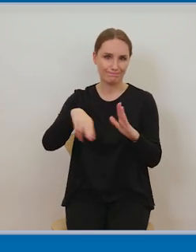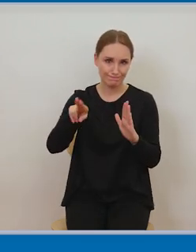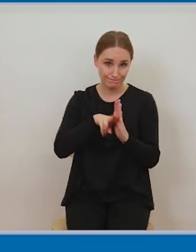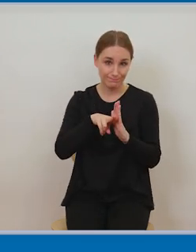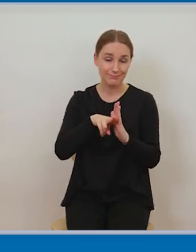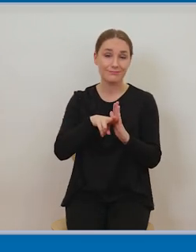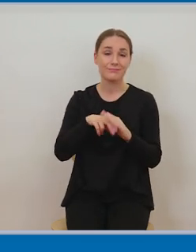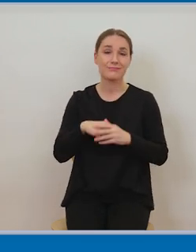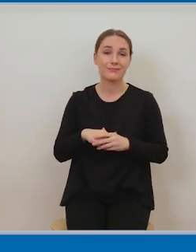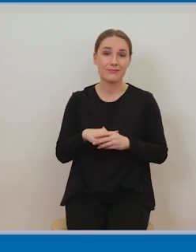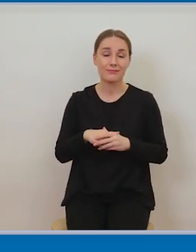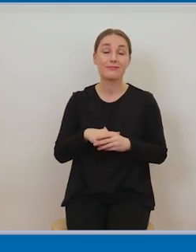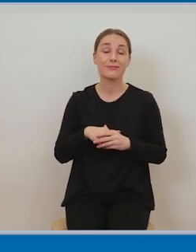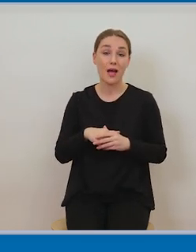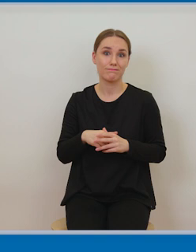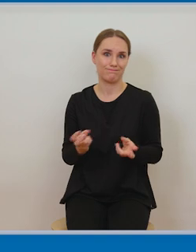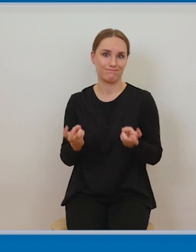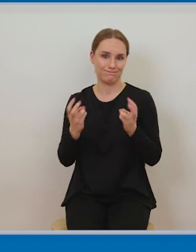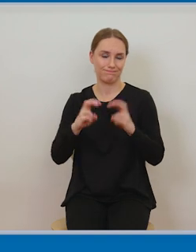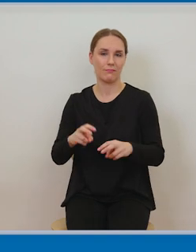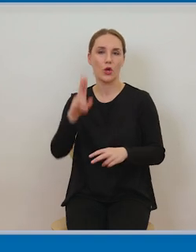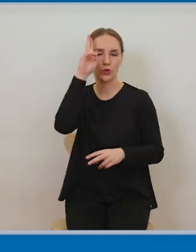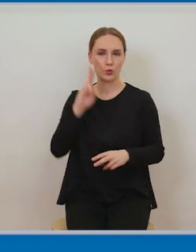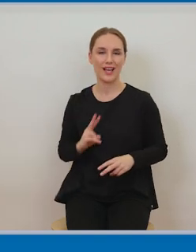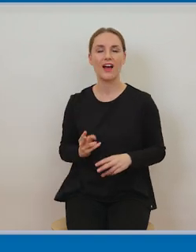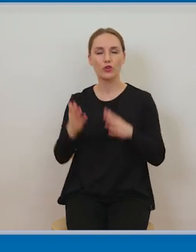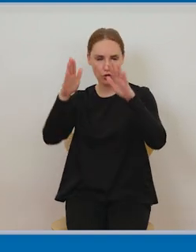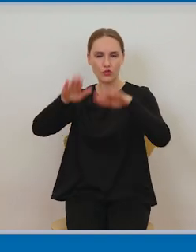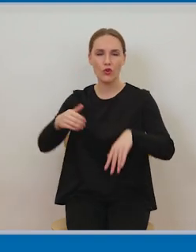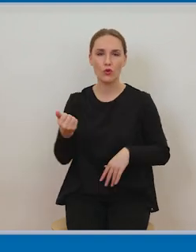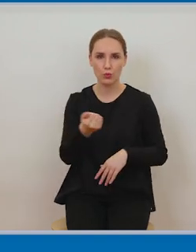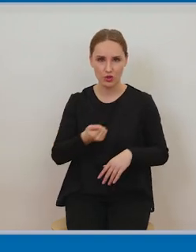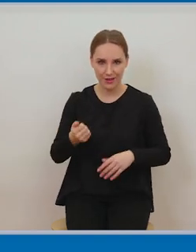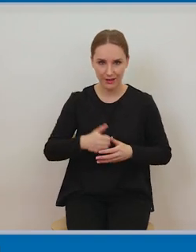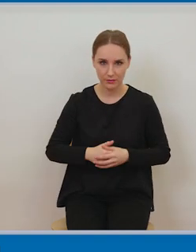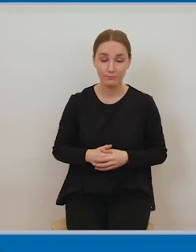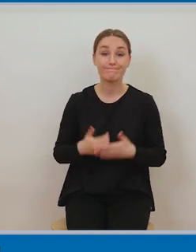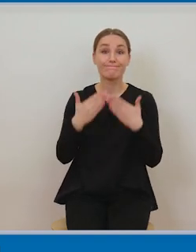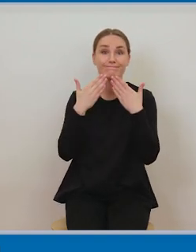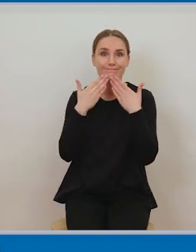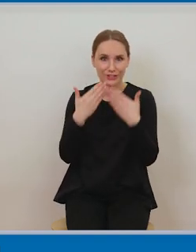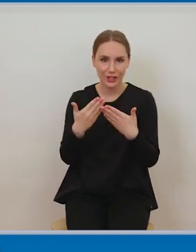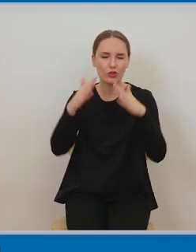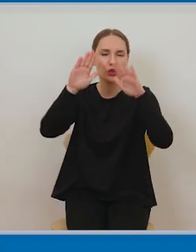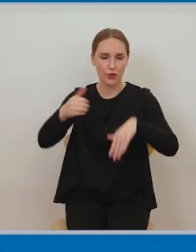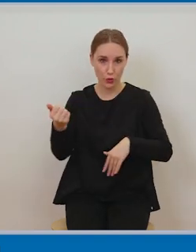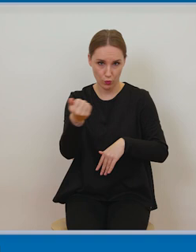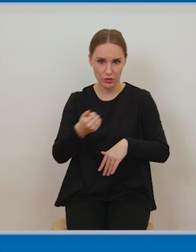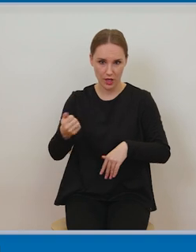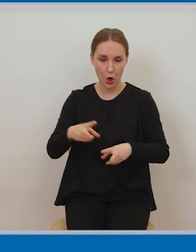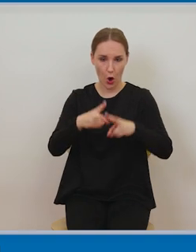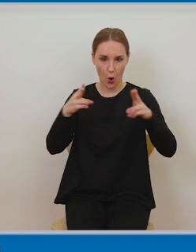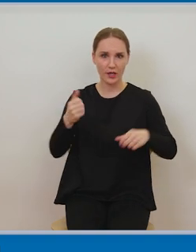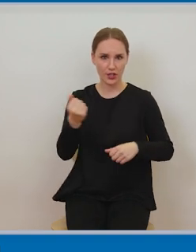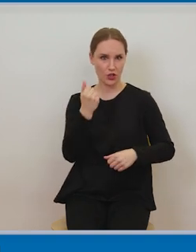instytucje dozwolonego użytku. Ten dozwolony użytek pozwala na to, żeby w okresie, gdy trwają autorskie prawa majątkowe,